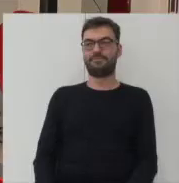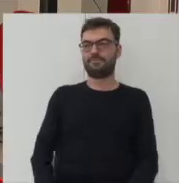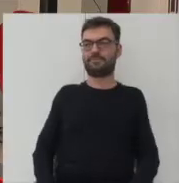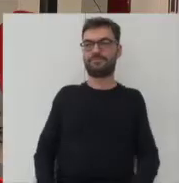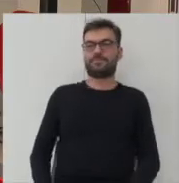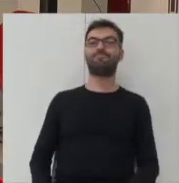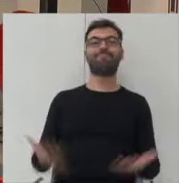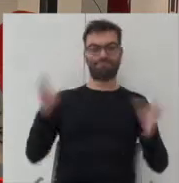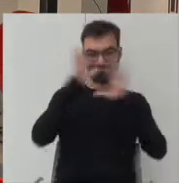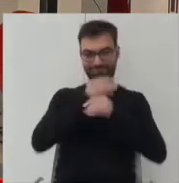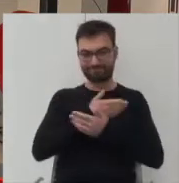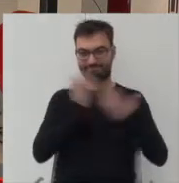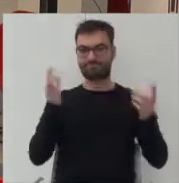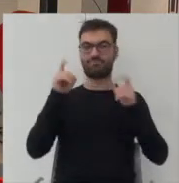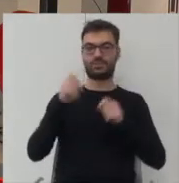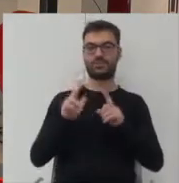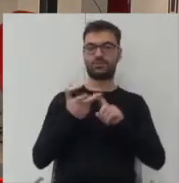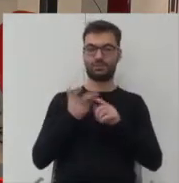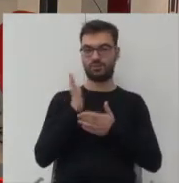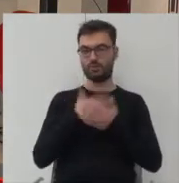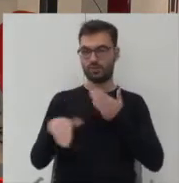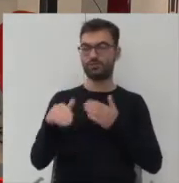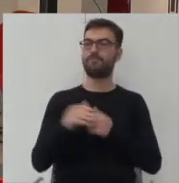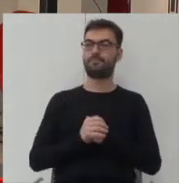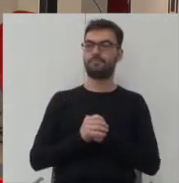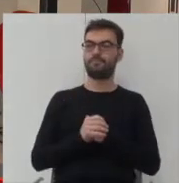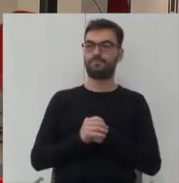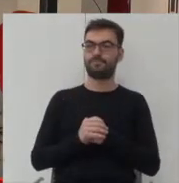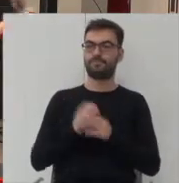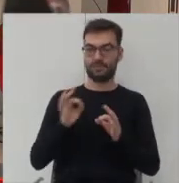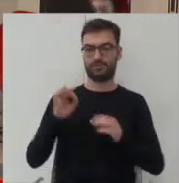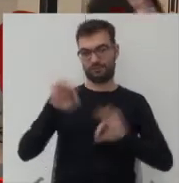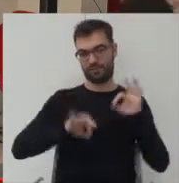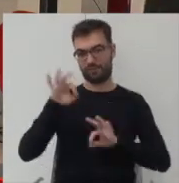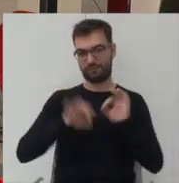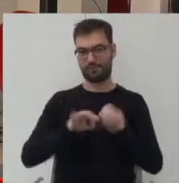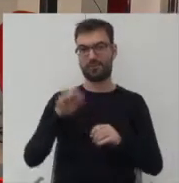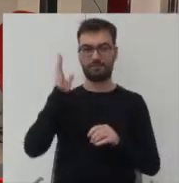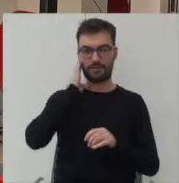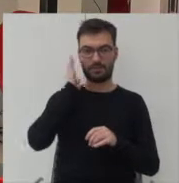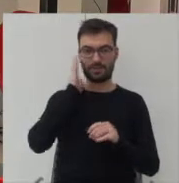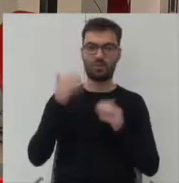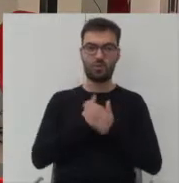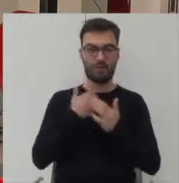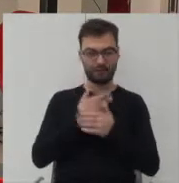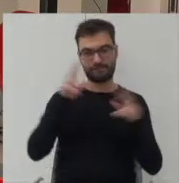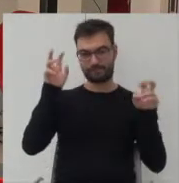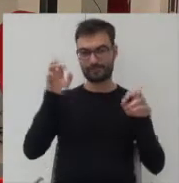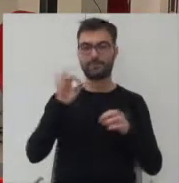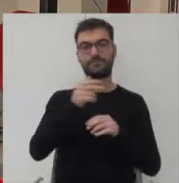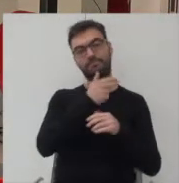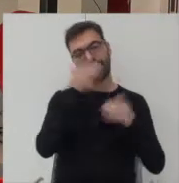Szanowni Państwo, zaczynamy trzecią część naszej konferencji Mieszkaniowe innowacje. Będziemy mówić